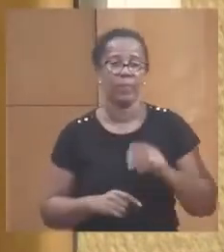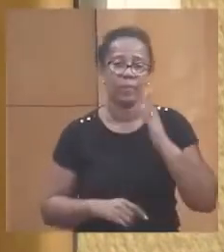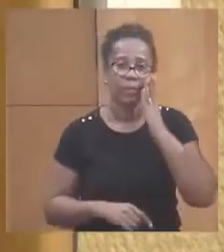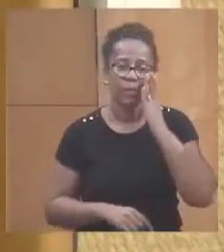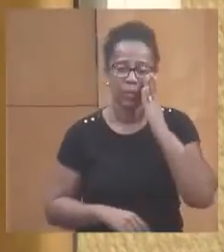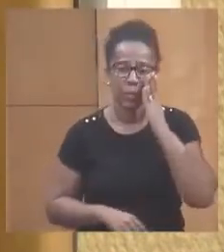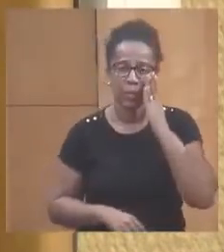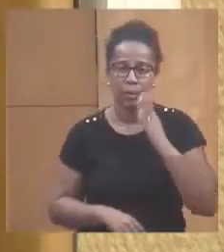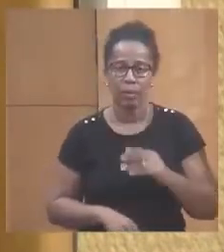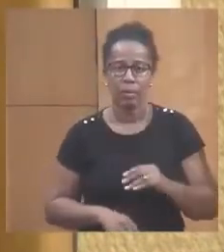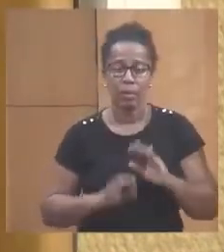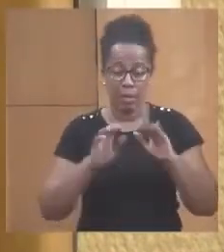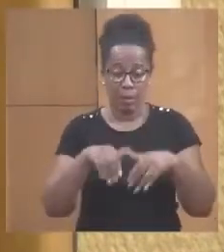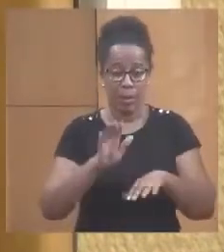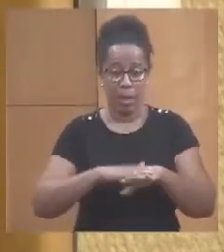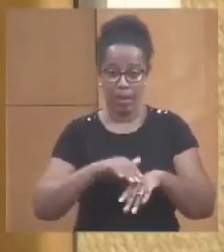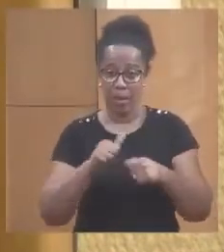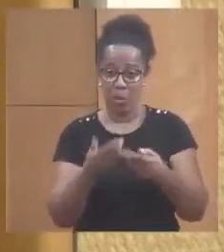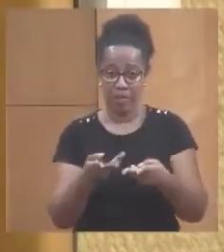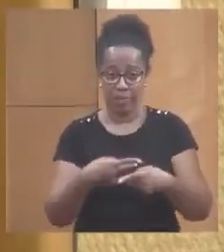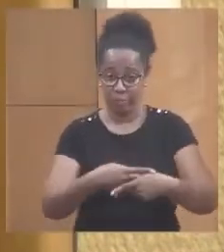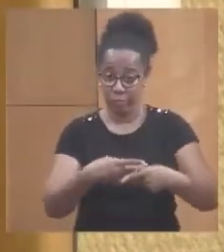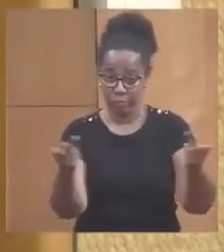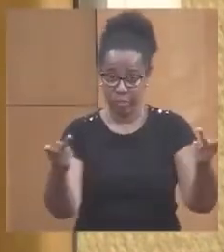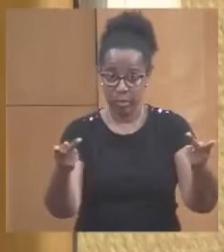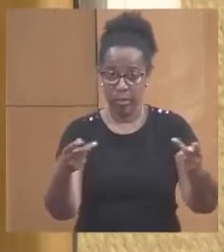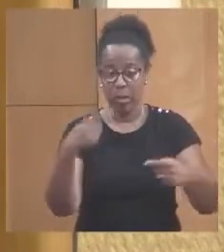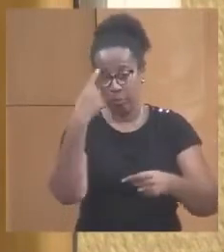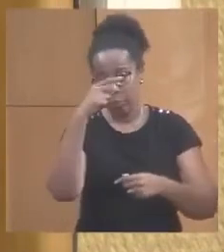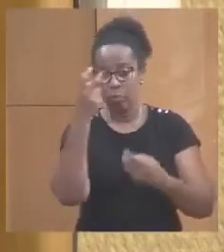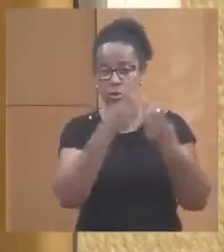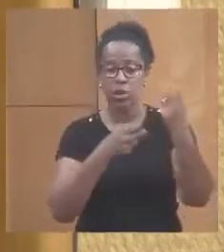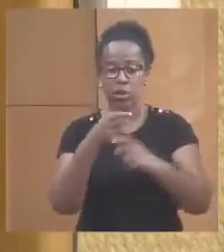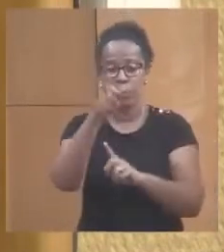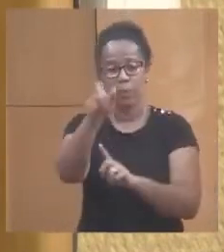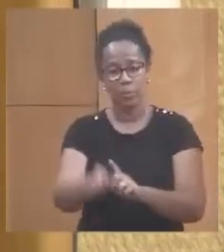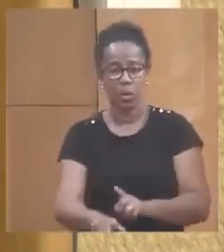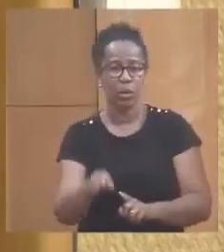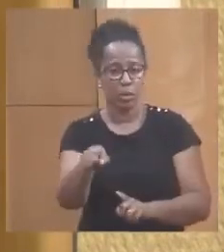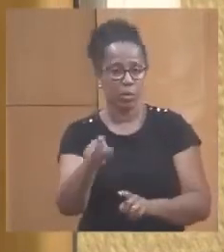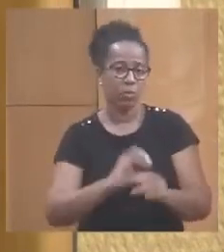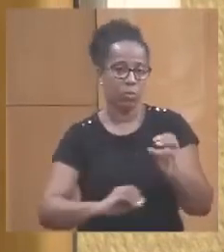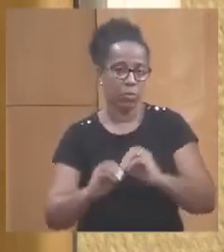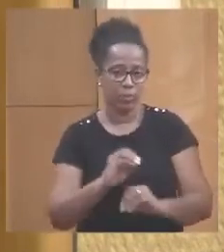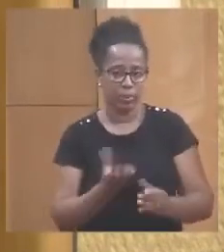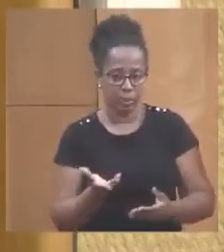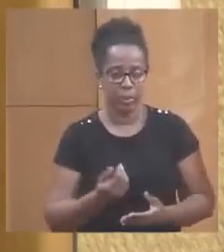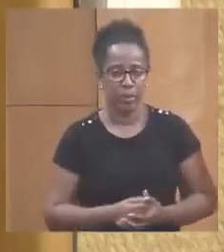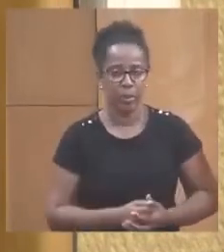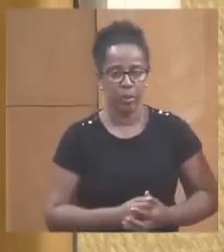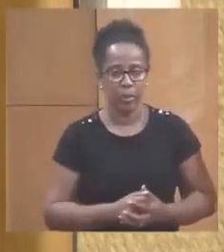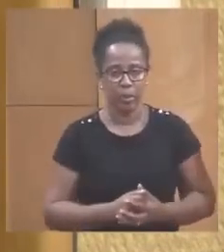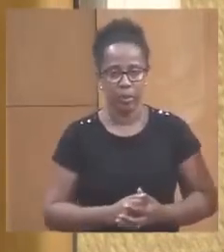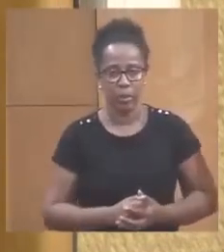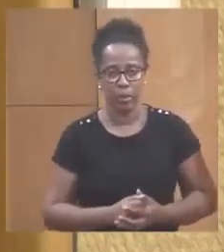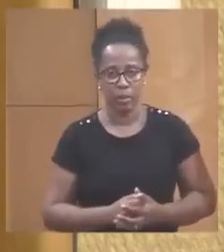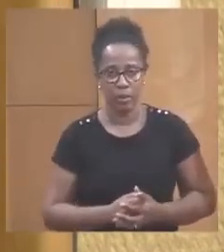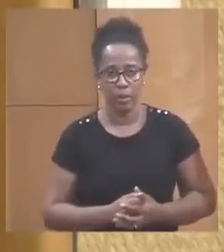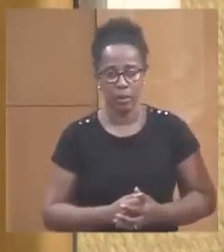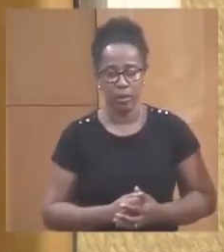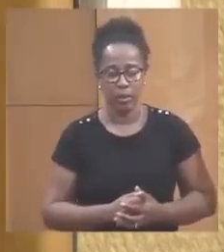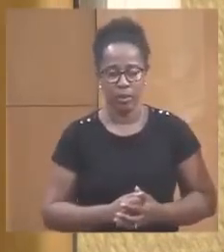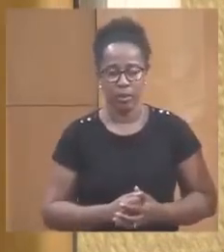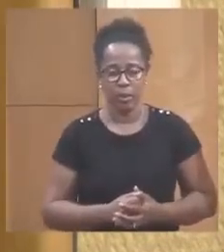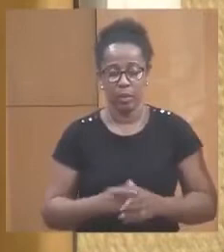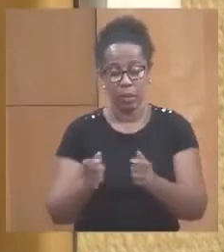un appel d'offre sera lancé pour chercher un concessionnaire avec lequel nous allons